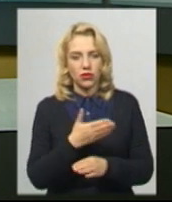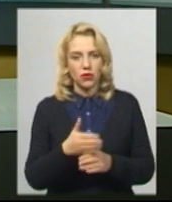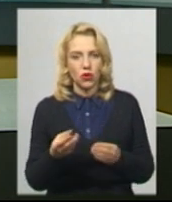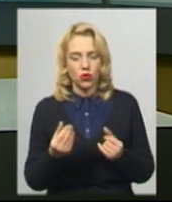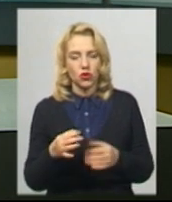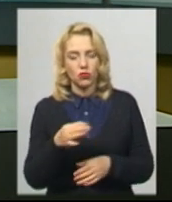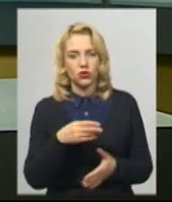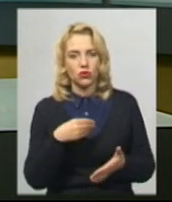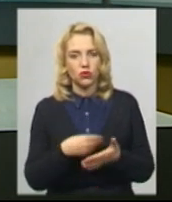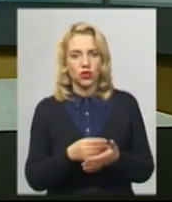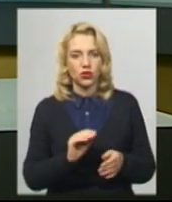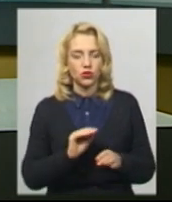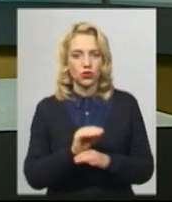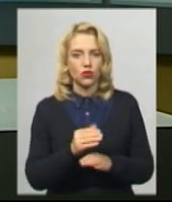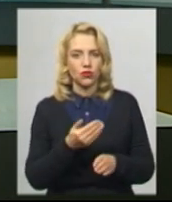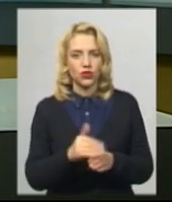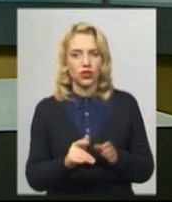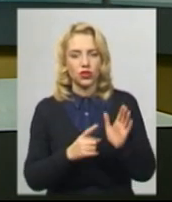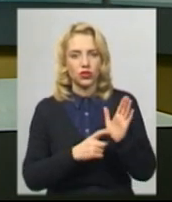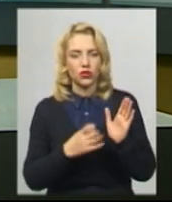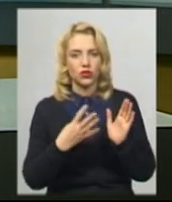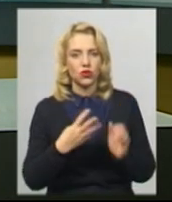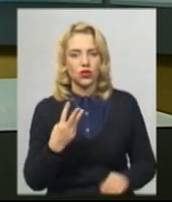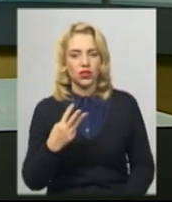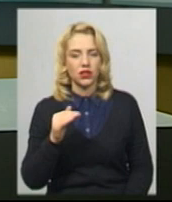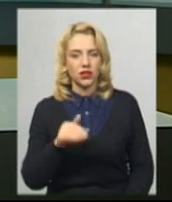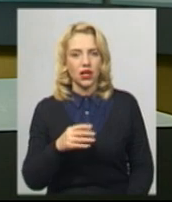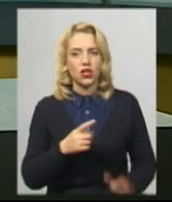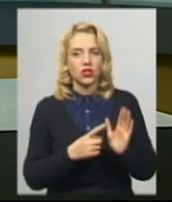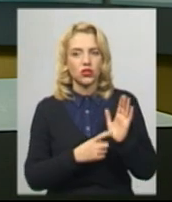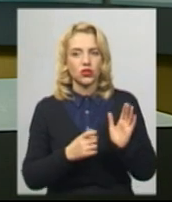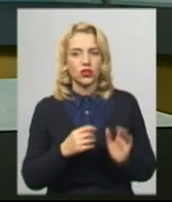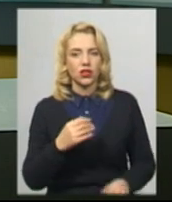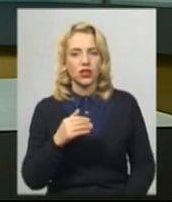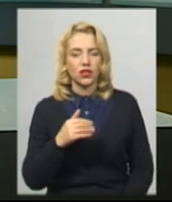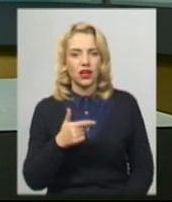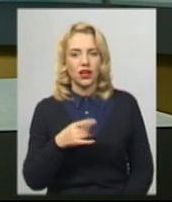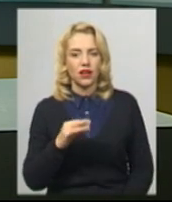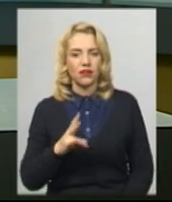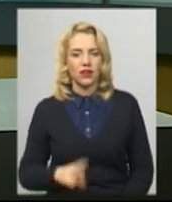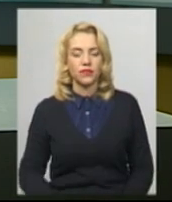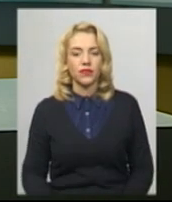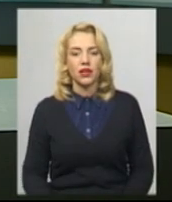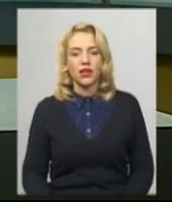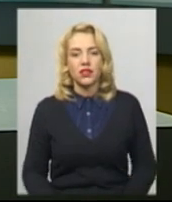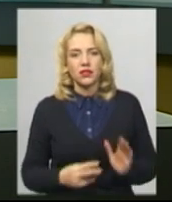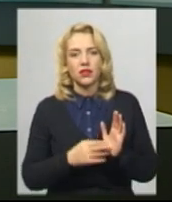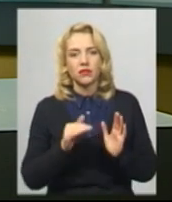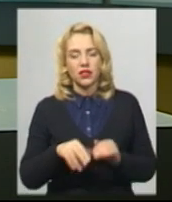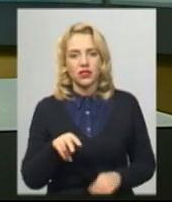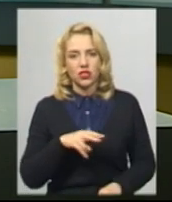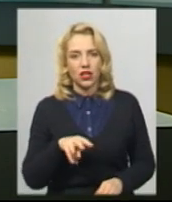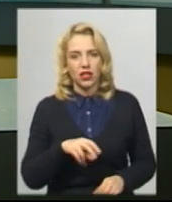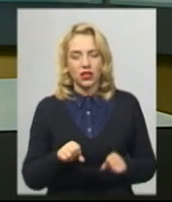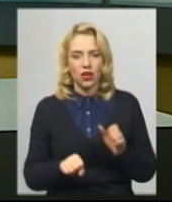обласного бюджету і додатково виділи 643 тисячі 600 гривень. 7 тисяч літрів контрабандного